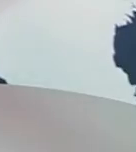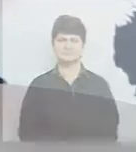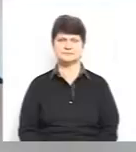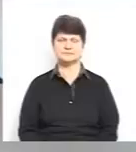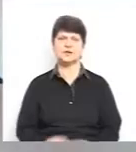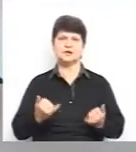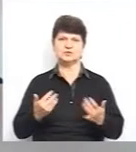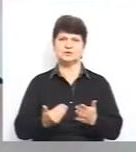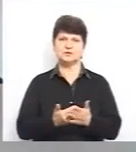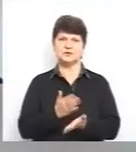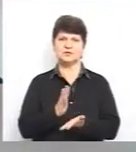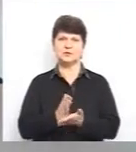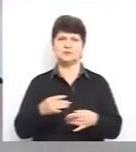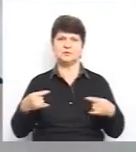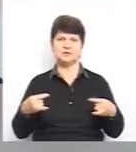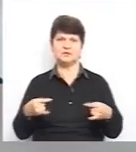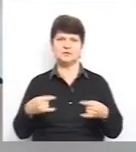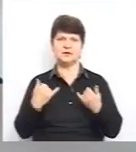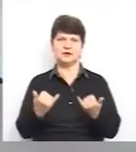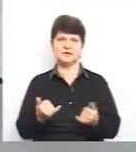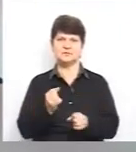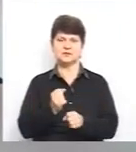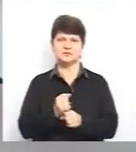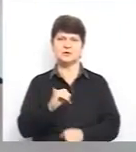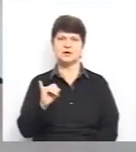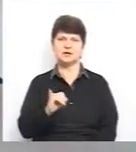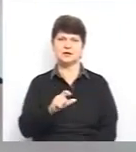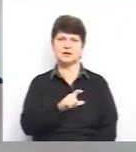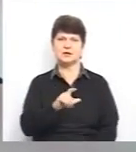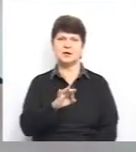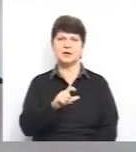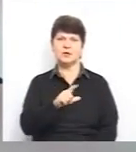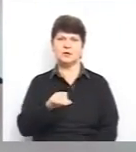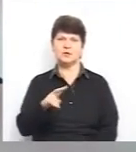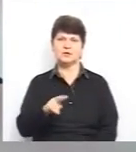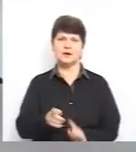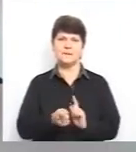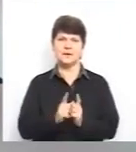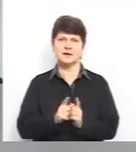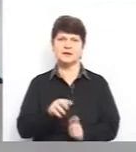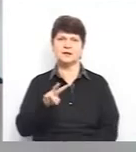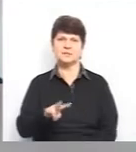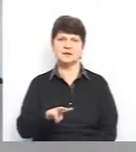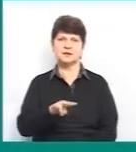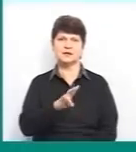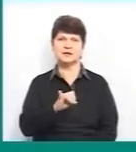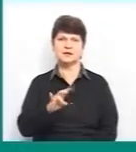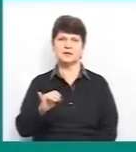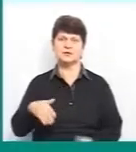Час новин. В прямому ефірі для вас працює Ірина Хоходра. Сурду переклад Марини Нікітіної вітаю. Сьогодні у випуску.